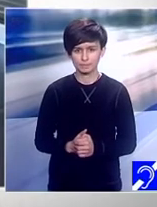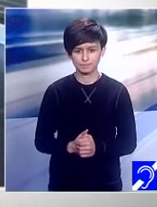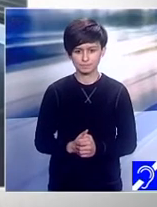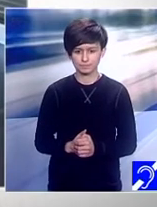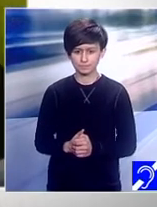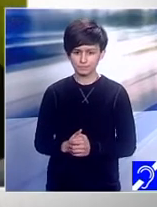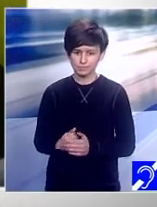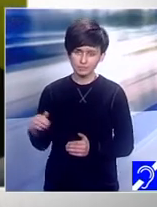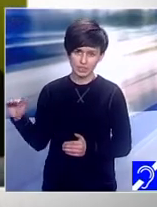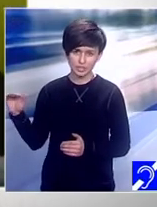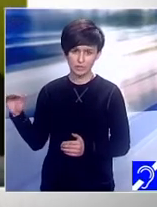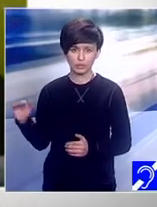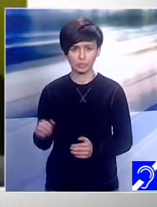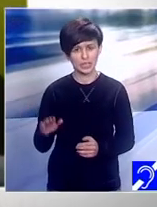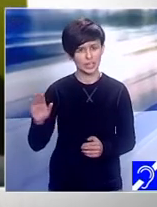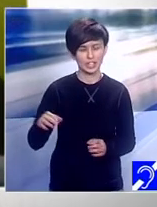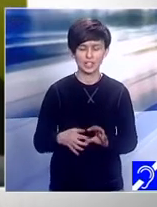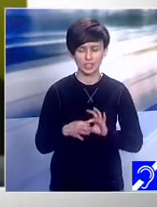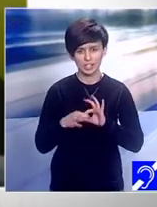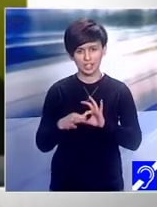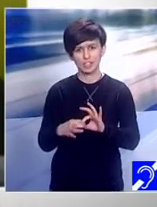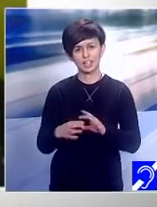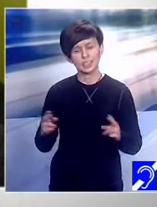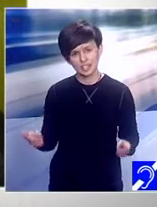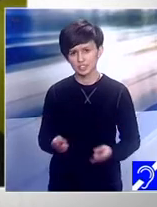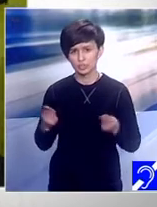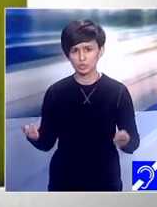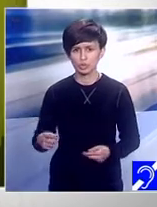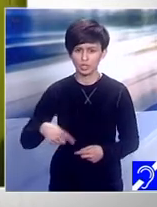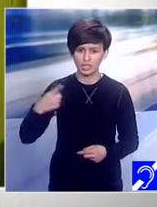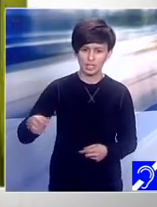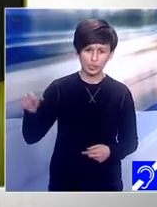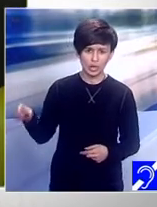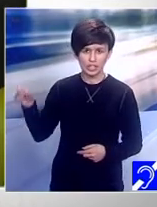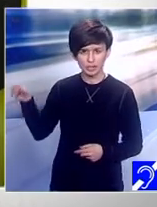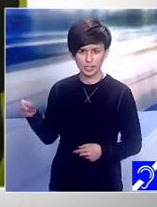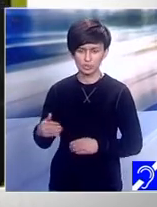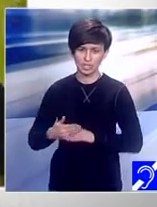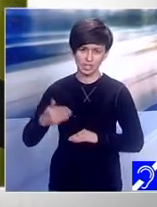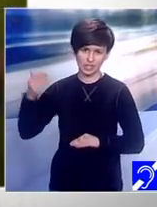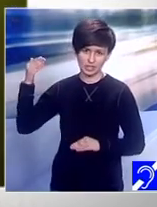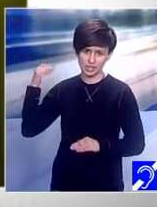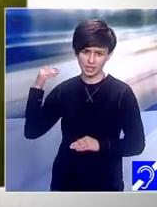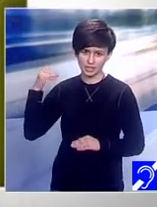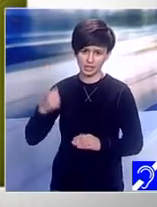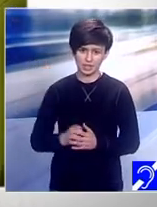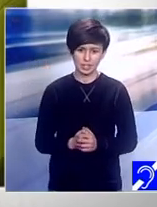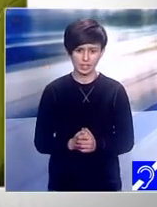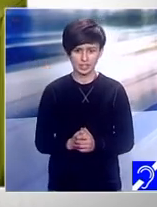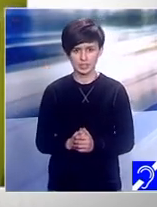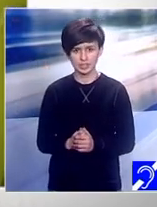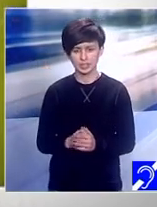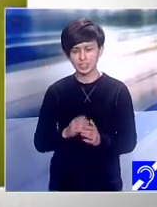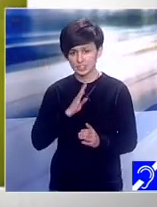stabilește relații cu ceilalți. Le spunem, telespectatorilor noștri, că înainte să intrăm în direct, în timp ce ne cablam, în timp ce eram în